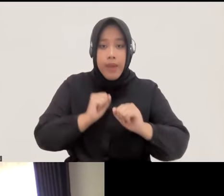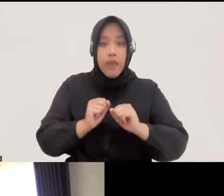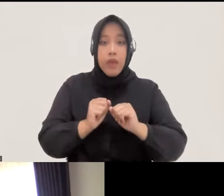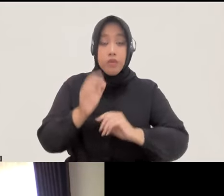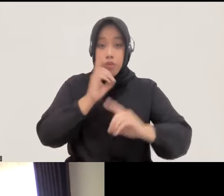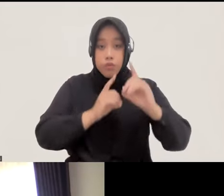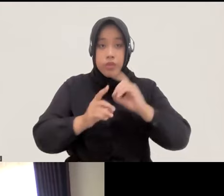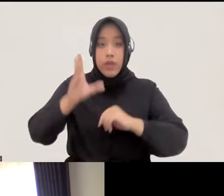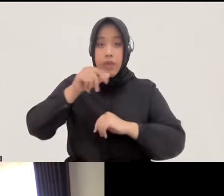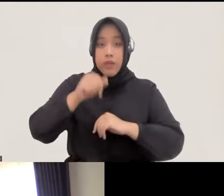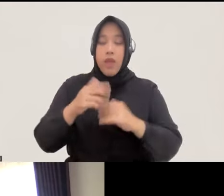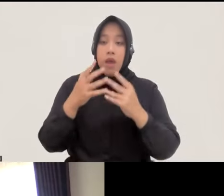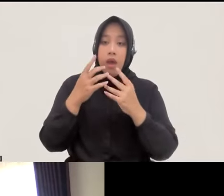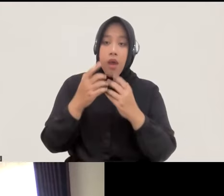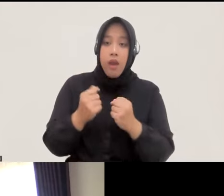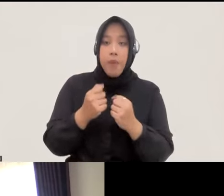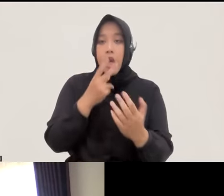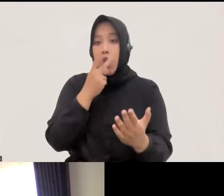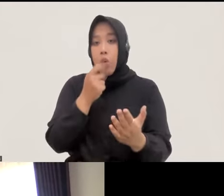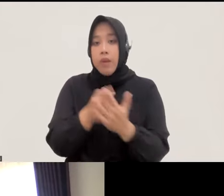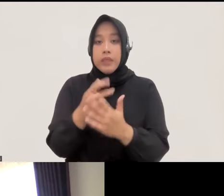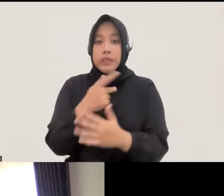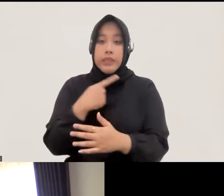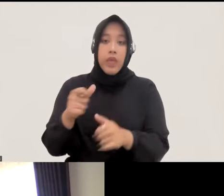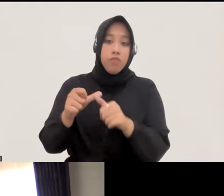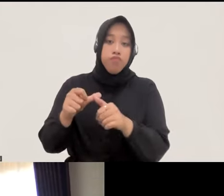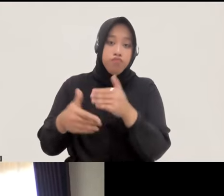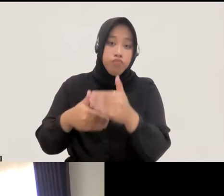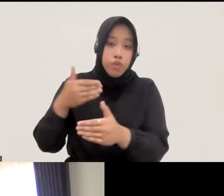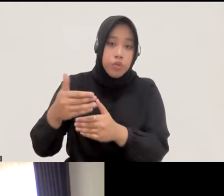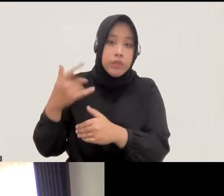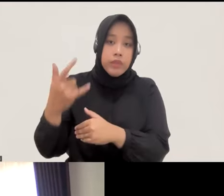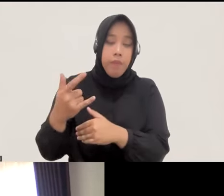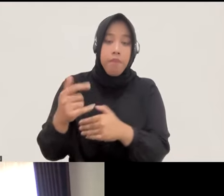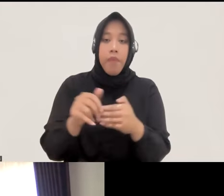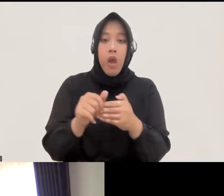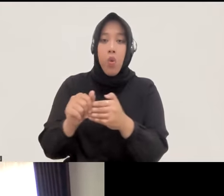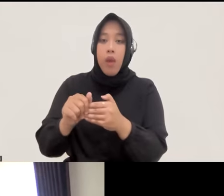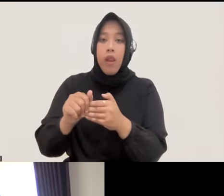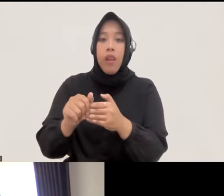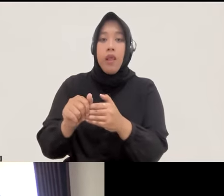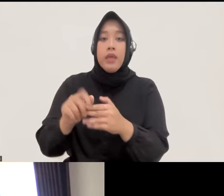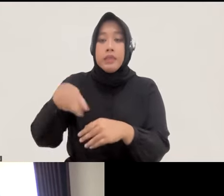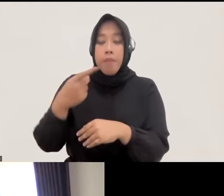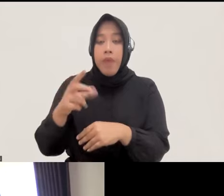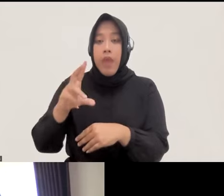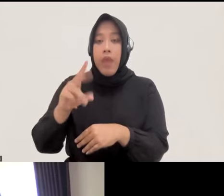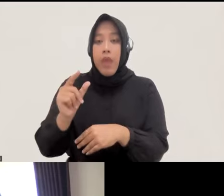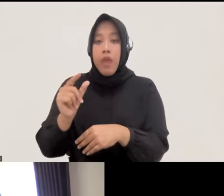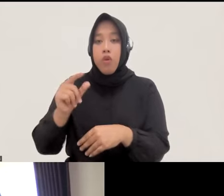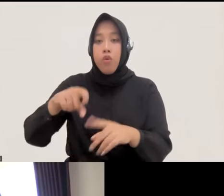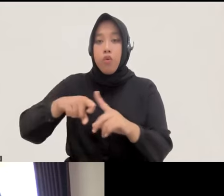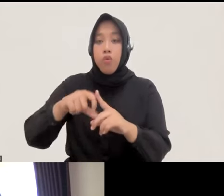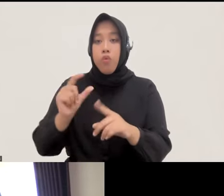hari ini harapan dan rekomendasi kita dapat terus kita kawal bersama ya sampai nanti RU Hub nanti disahkan dan juga diimplementasikan